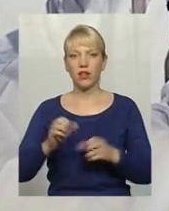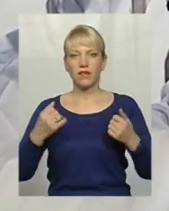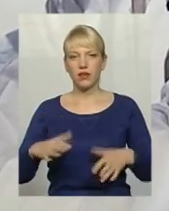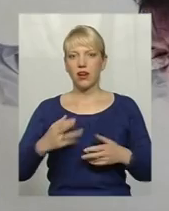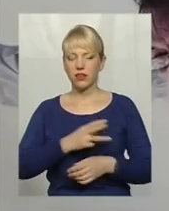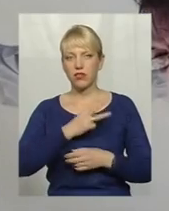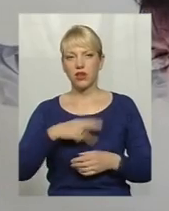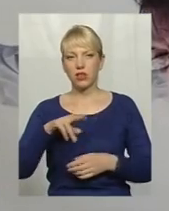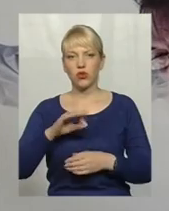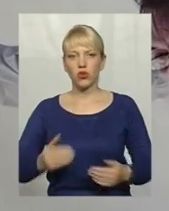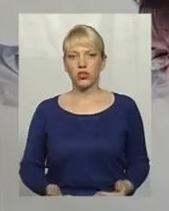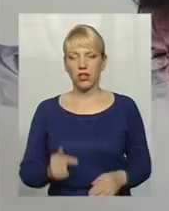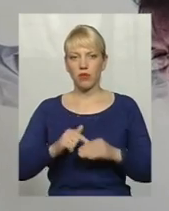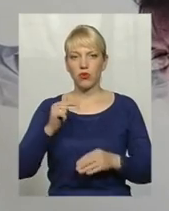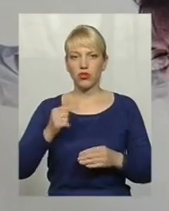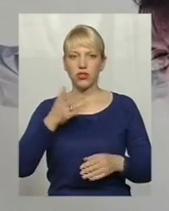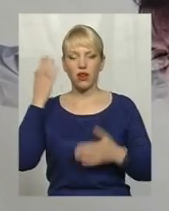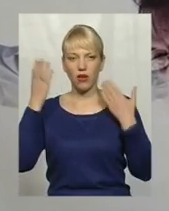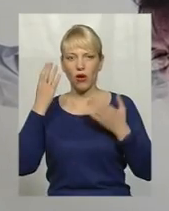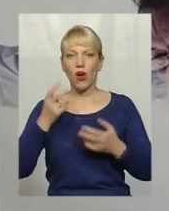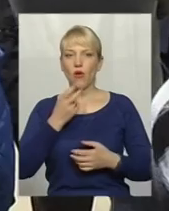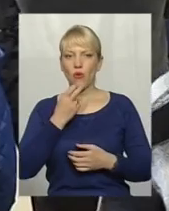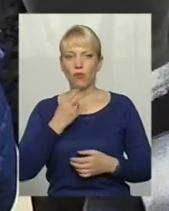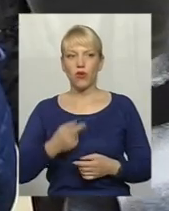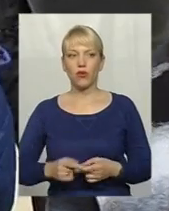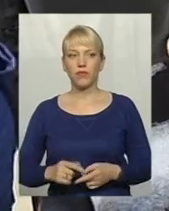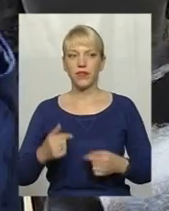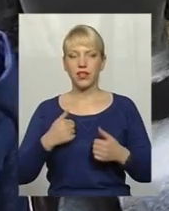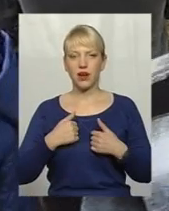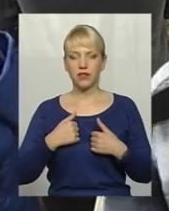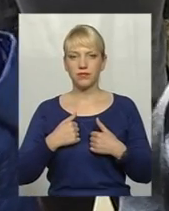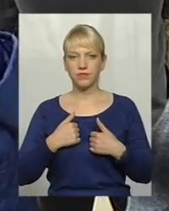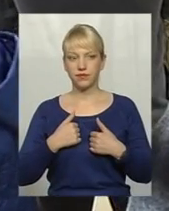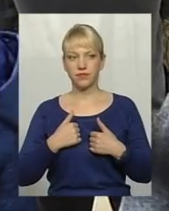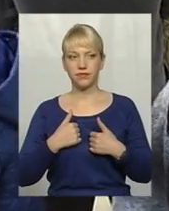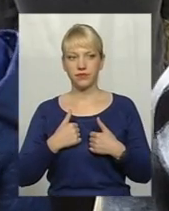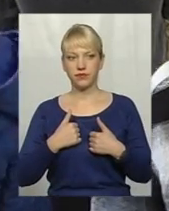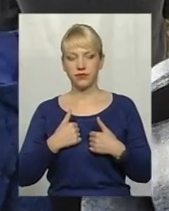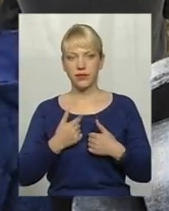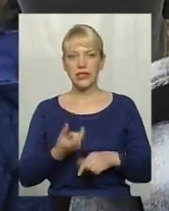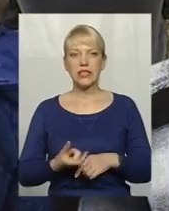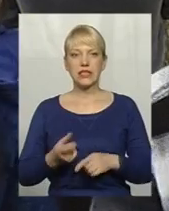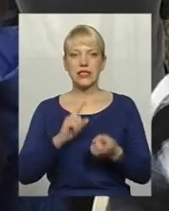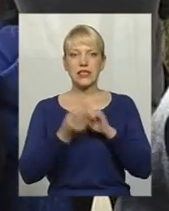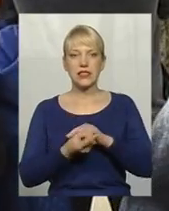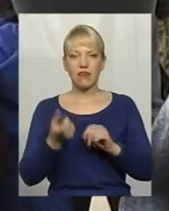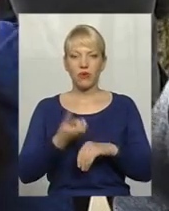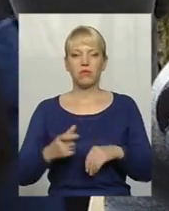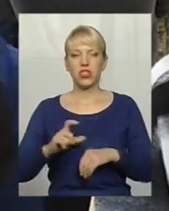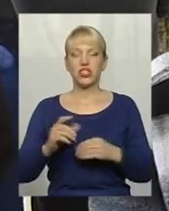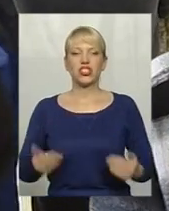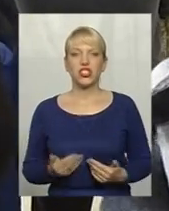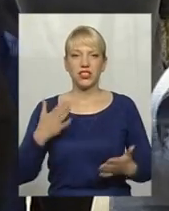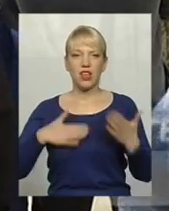життя і почуття гумору. Ним намагається зарядити й інших. Я став більш життєрадочний,